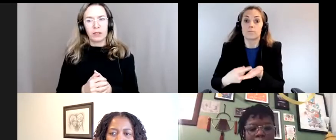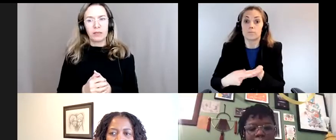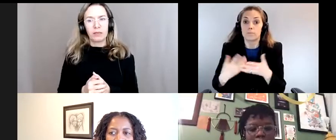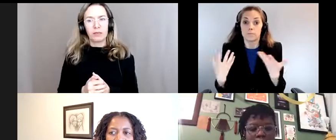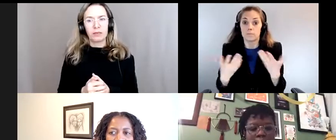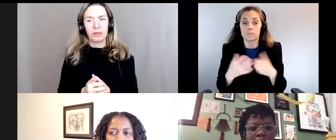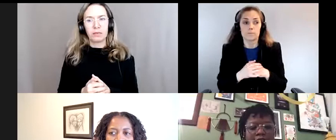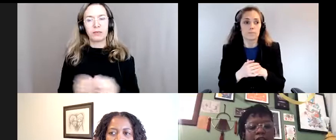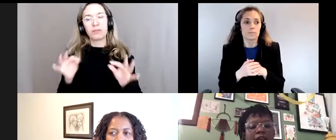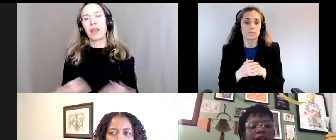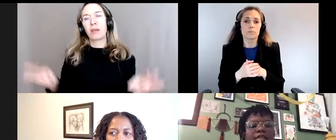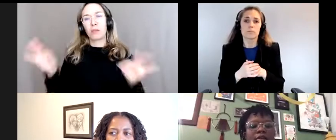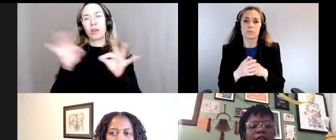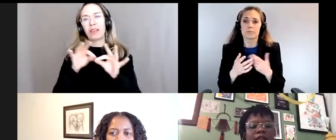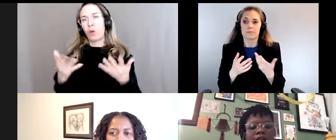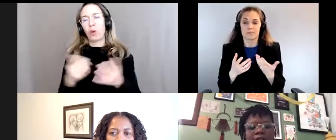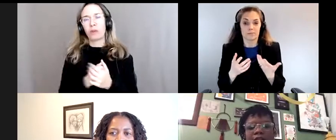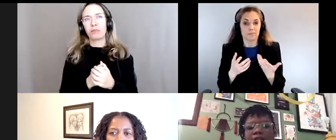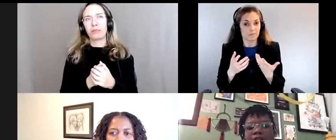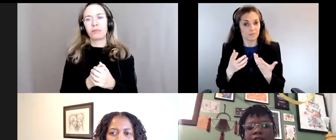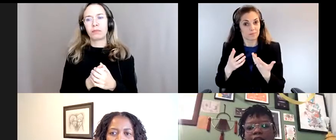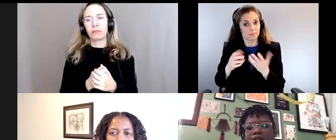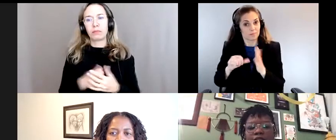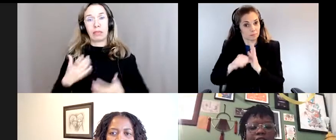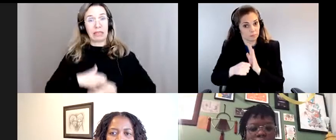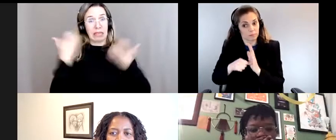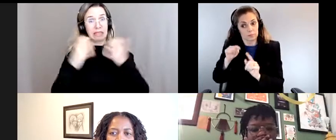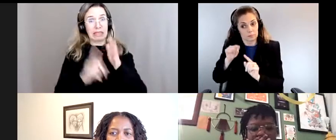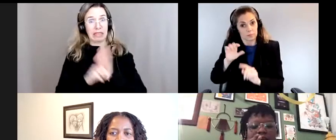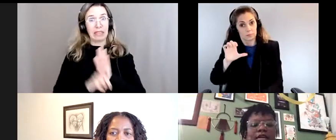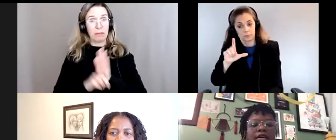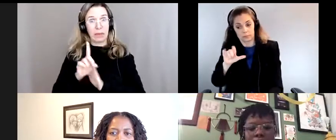ce qui est important, c'est de comprendre qu'à la base de tout ça, c'est que la crise climatique